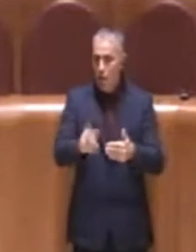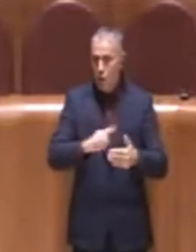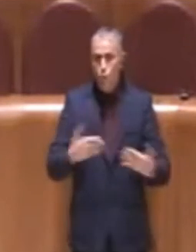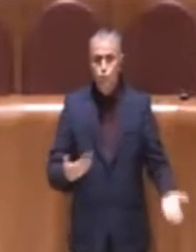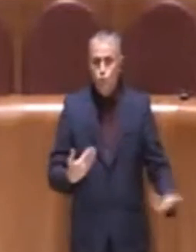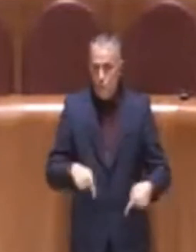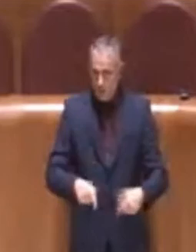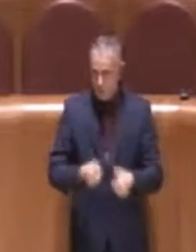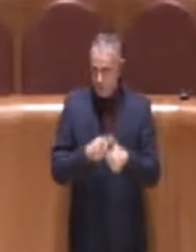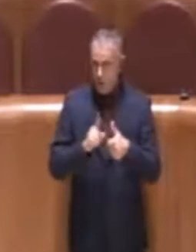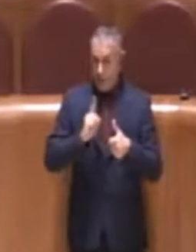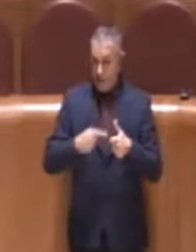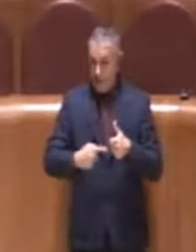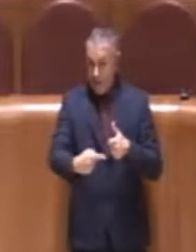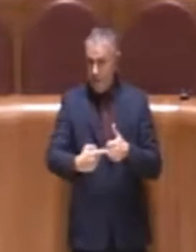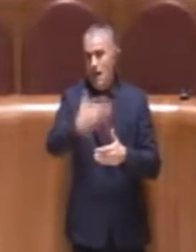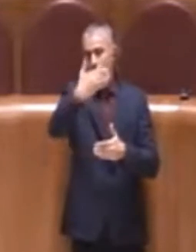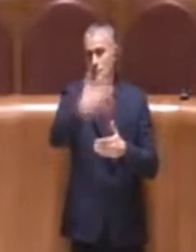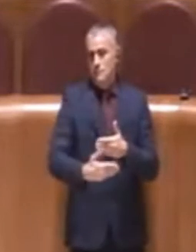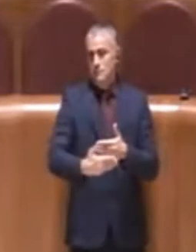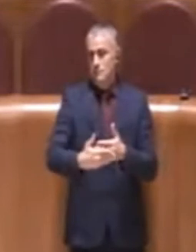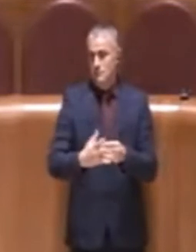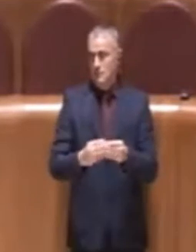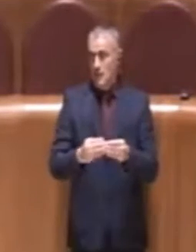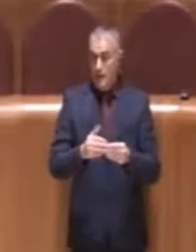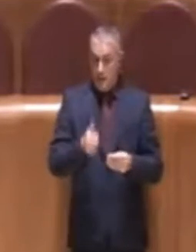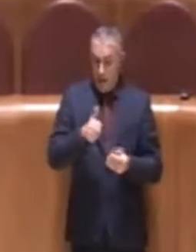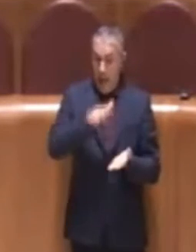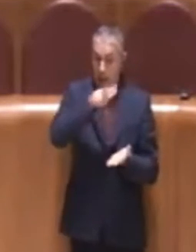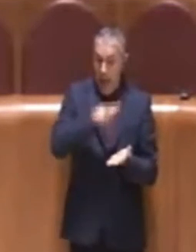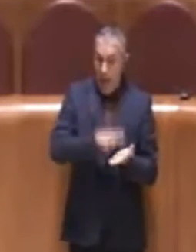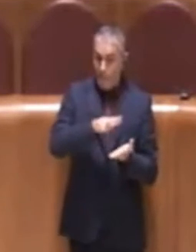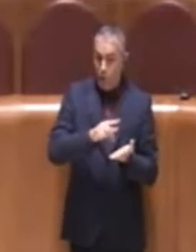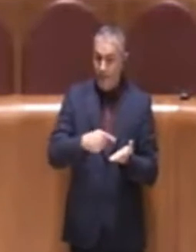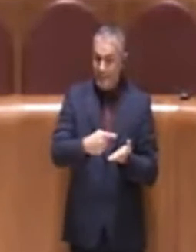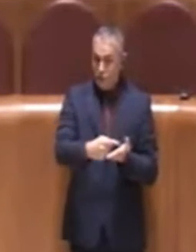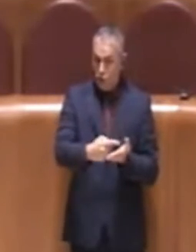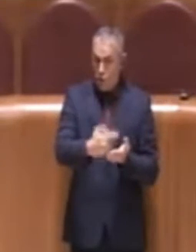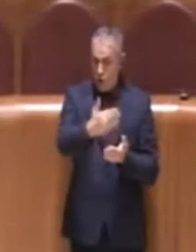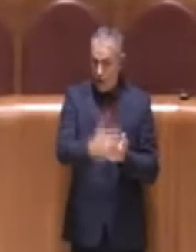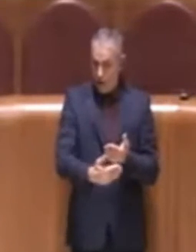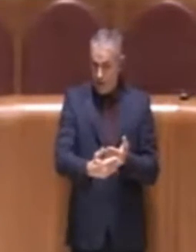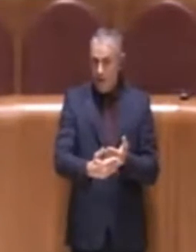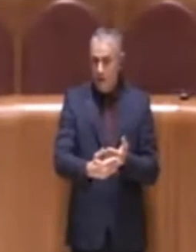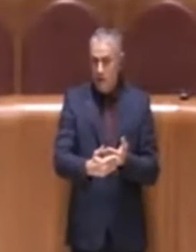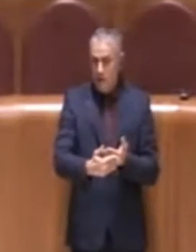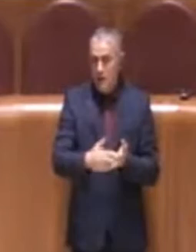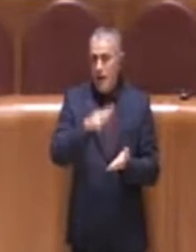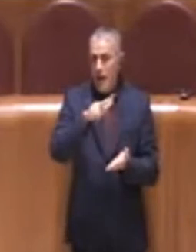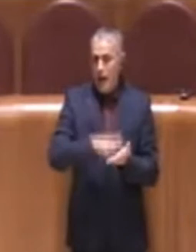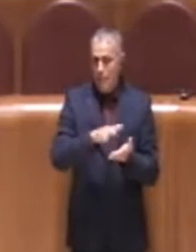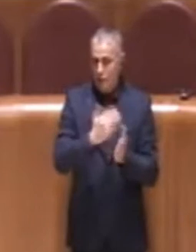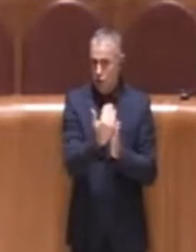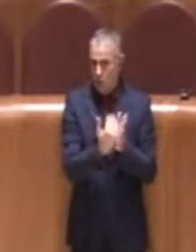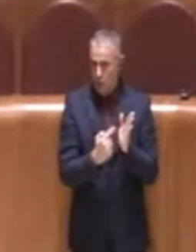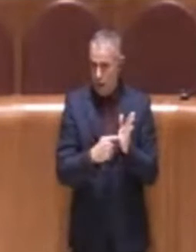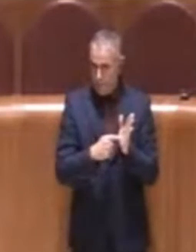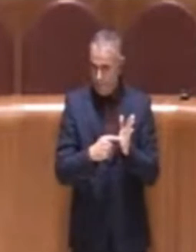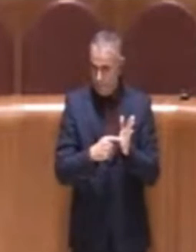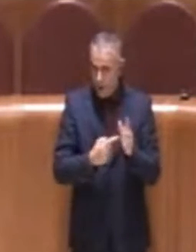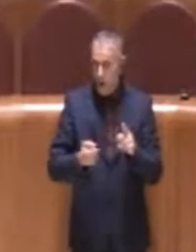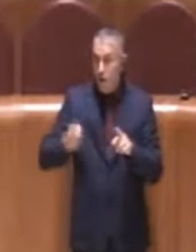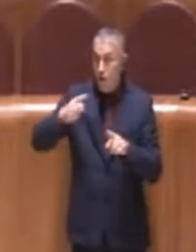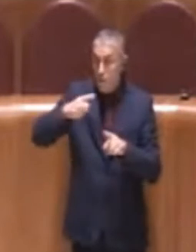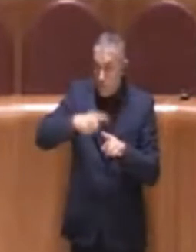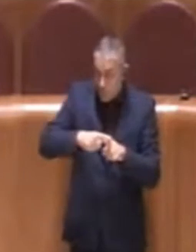portato a compimento entro l'approvazione del programma. E